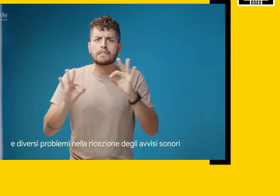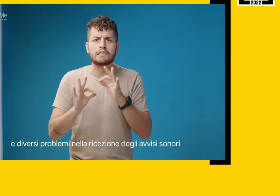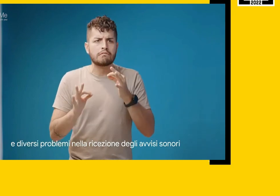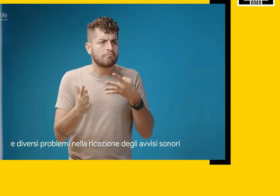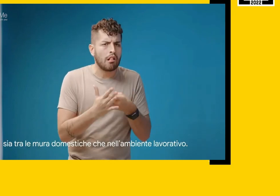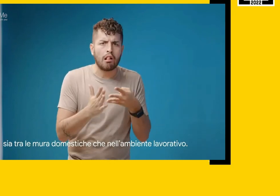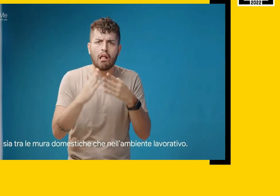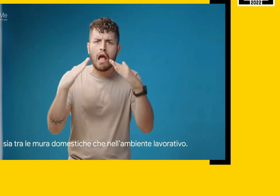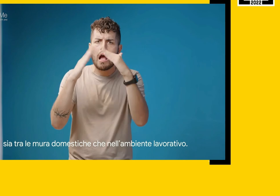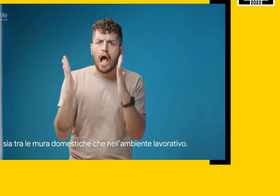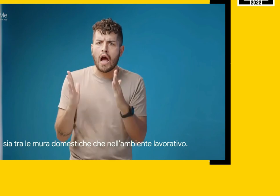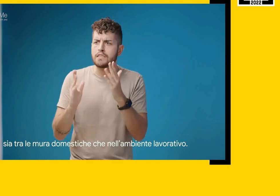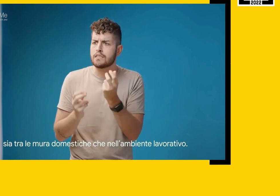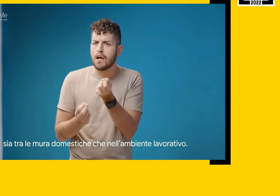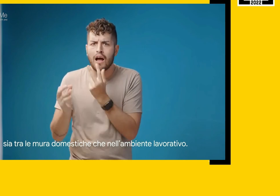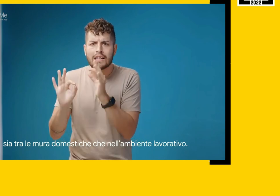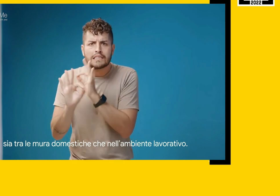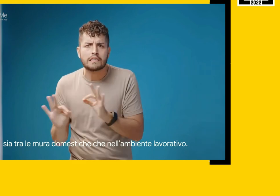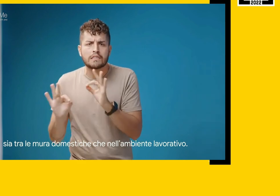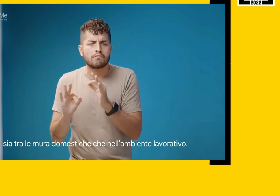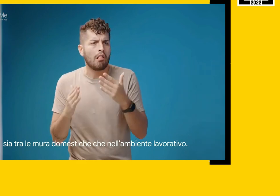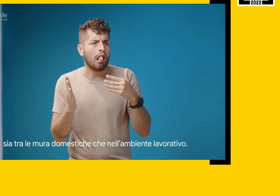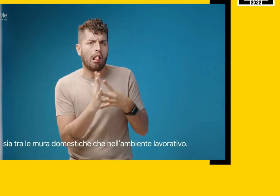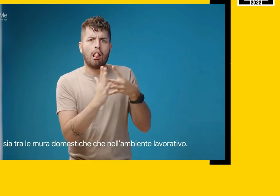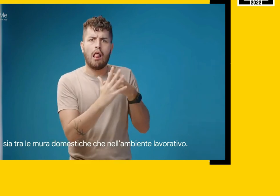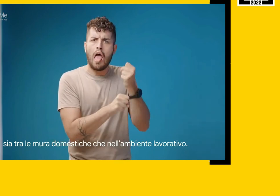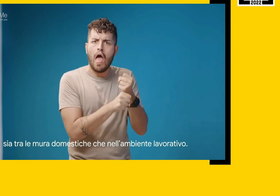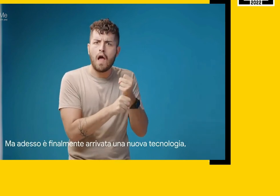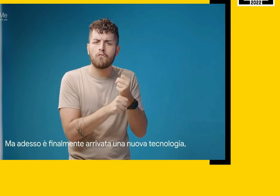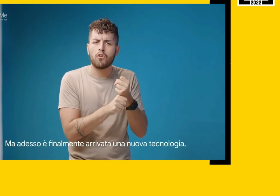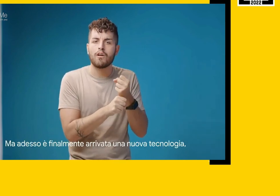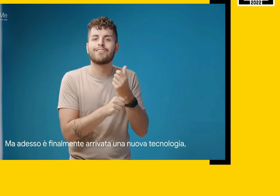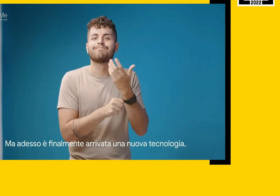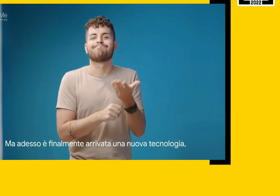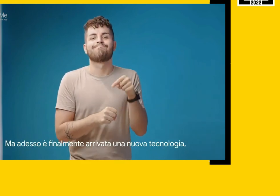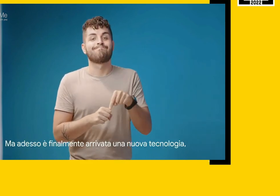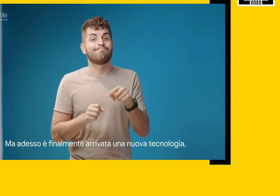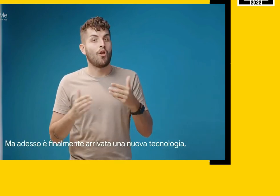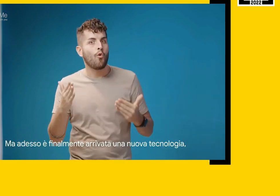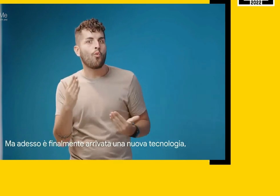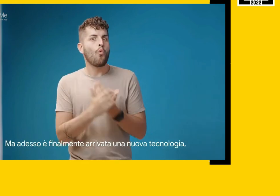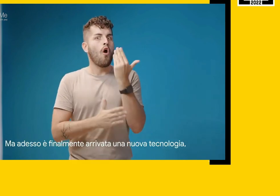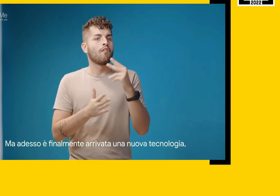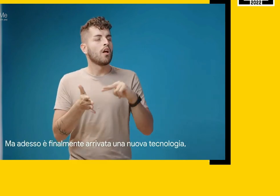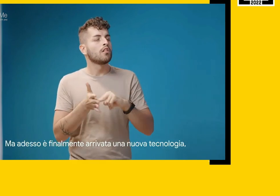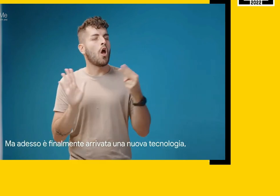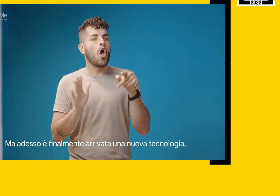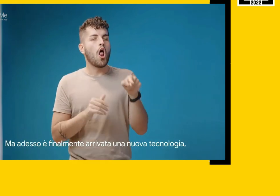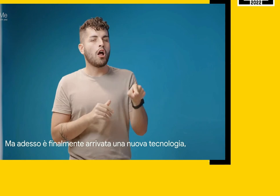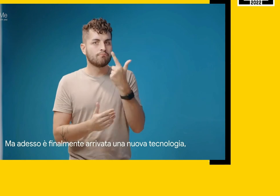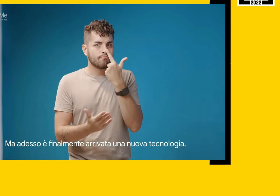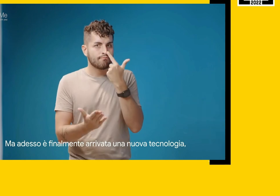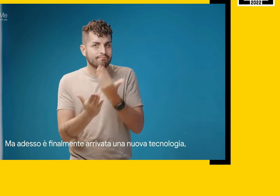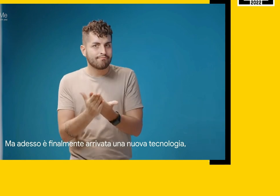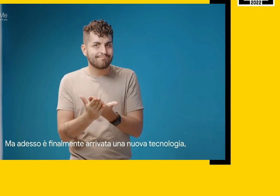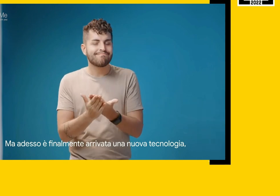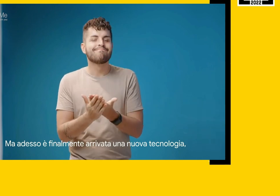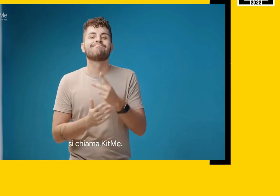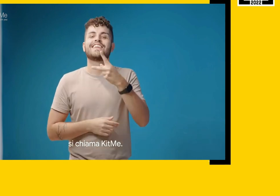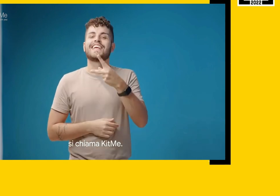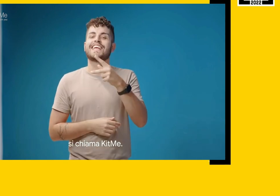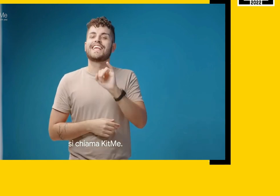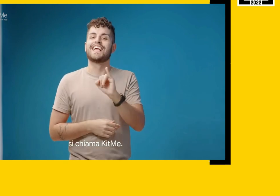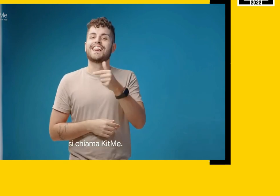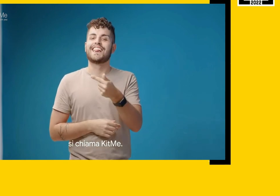degli avvisi sonori, sia tra le mura domestiche che nell'ambiente lavorativo. Ma adesso è finalmente arrivata una nuova tecnologia.